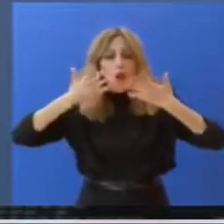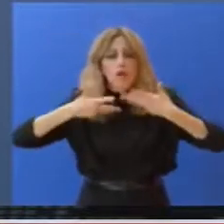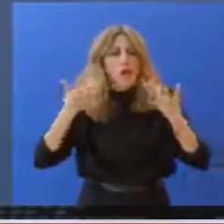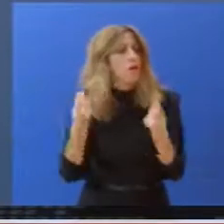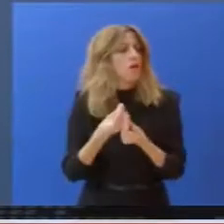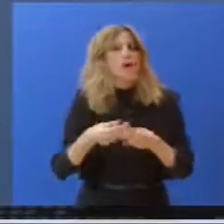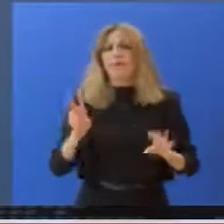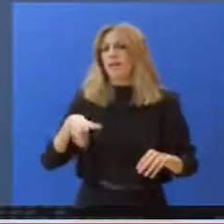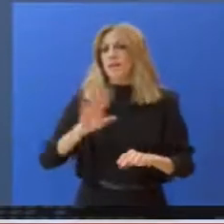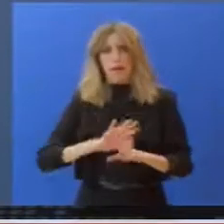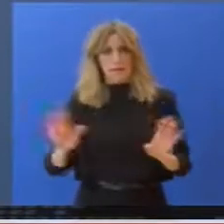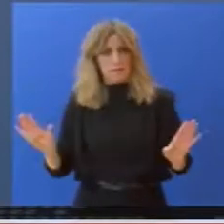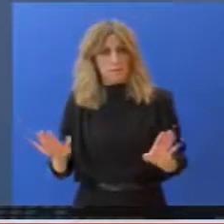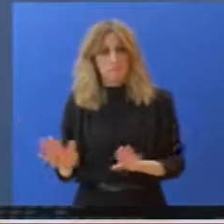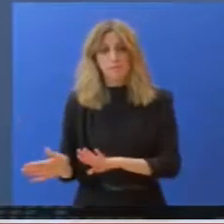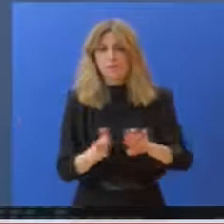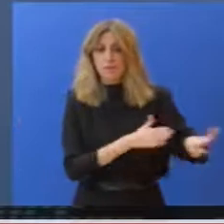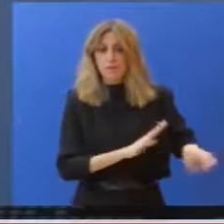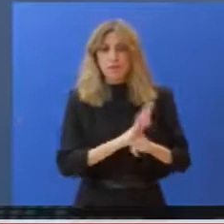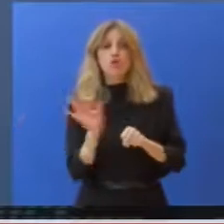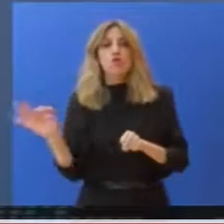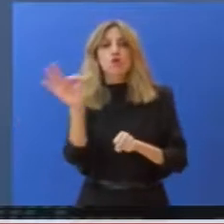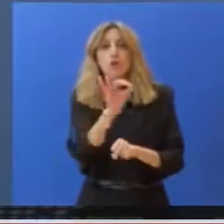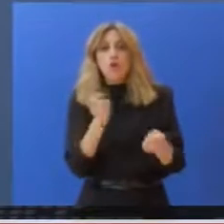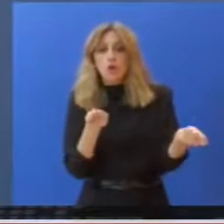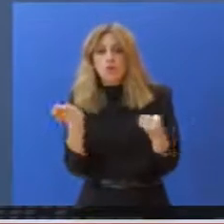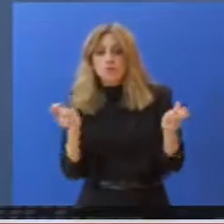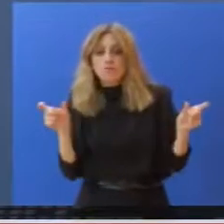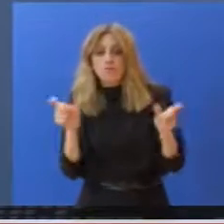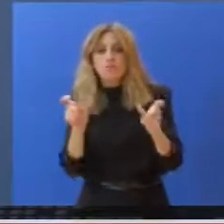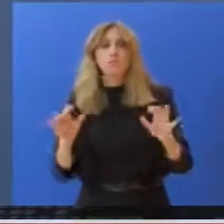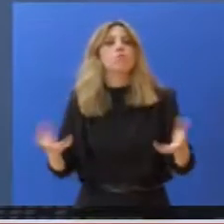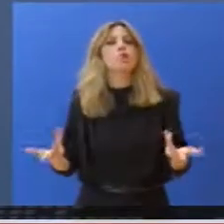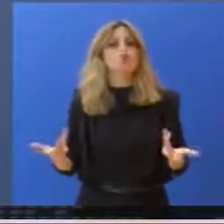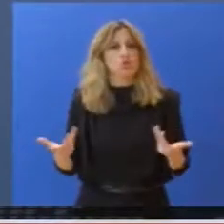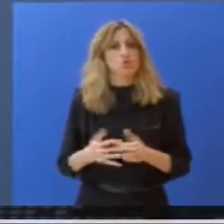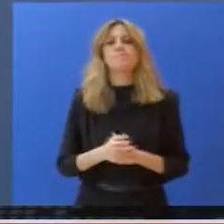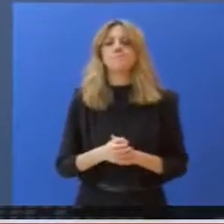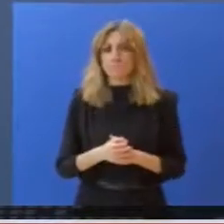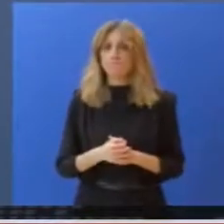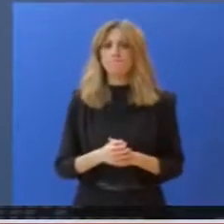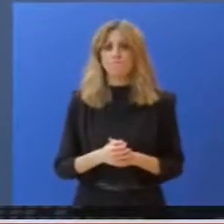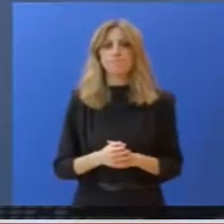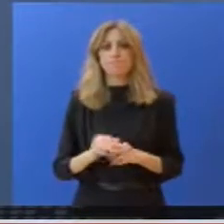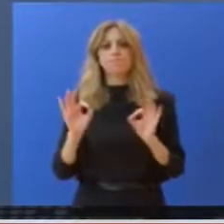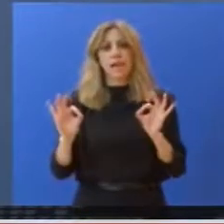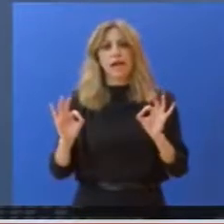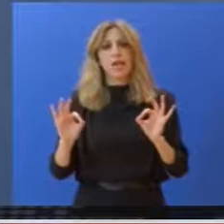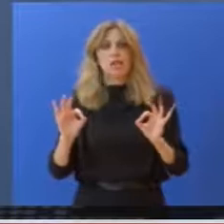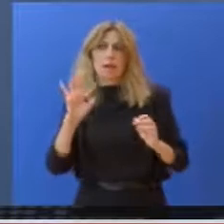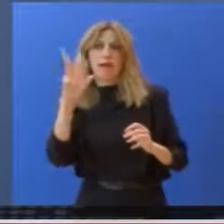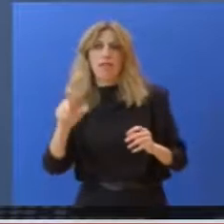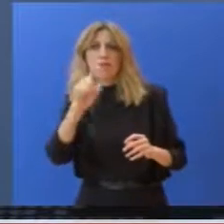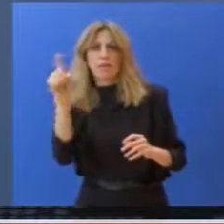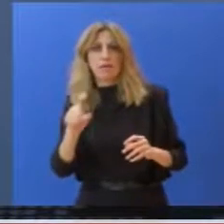ανάσκηση του κορονοϊού. Υπογραμμίζεται για μια ακόμη φορά ότι η διαδικασία επιστροφής στην κανονικότητα θα είναι αργή και